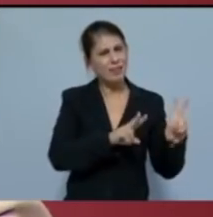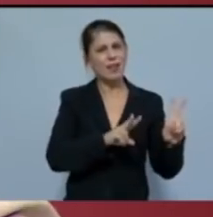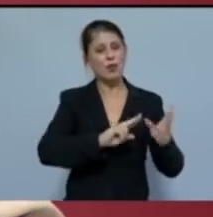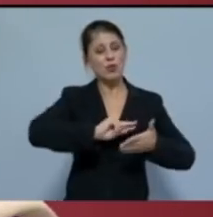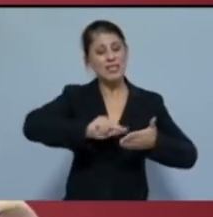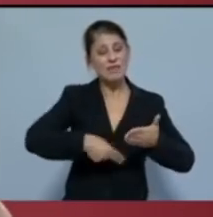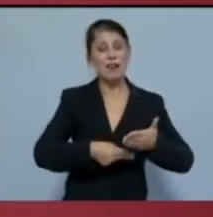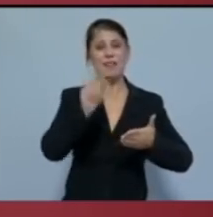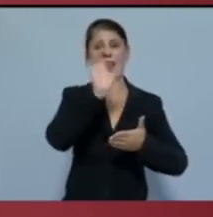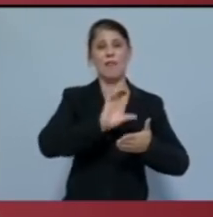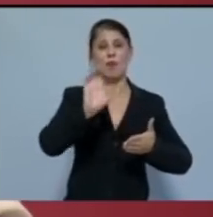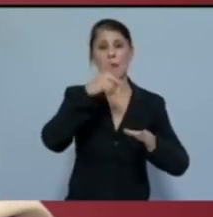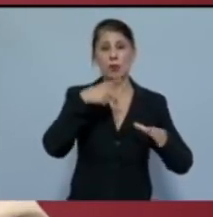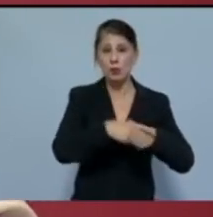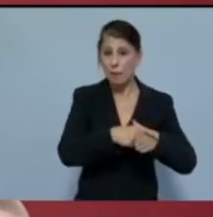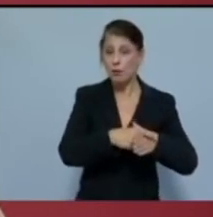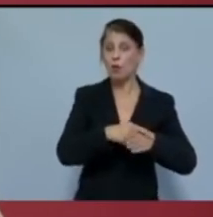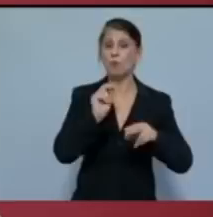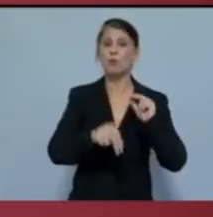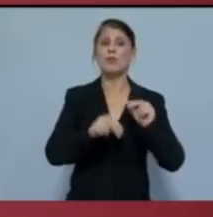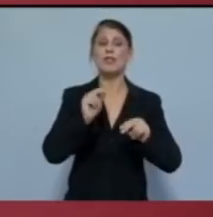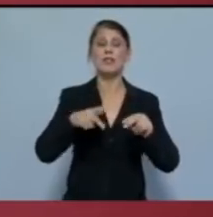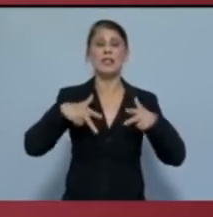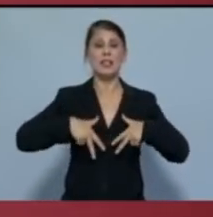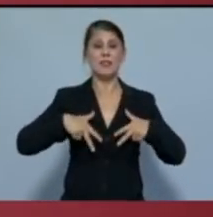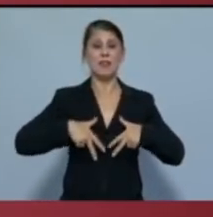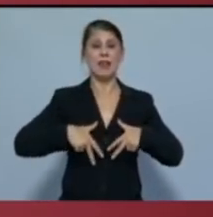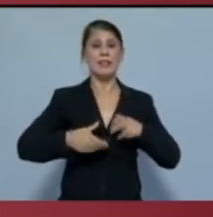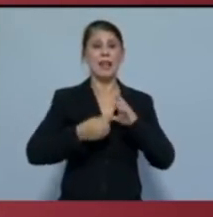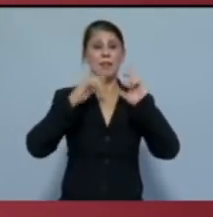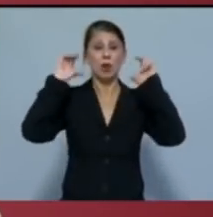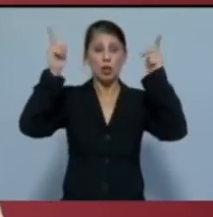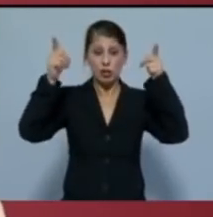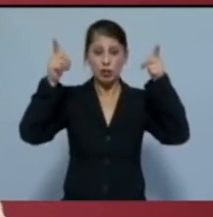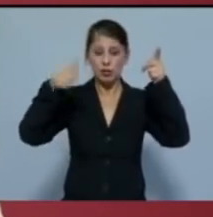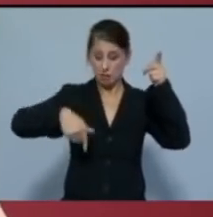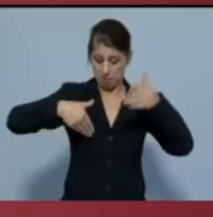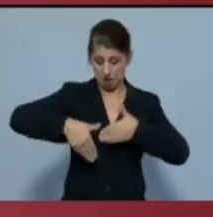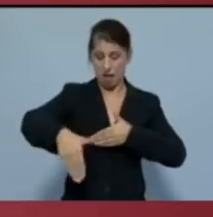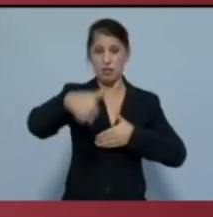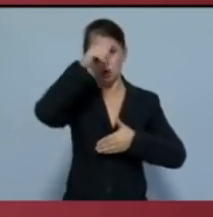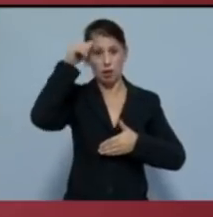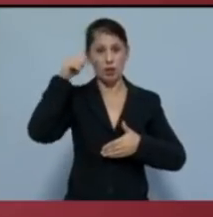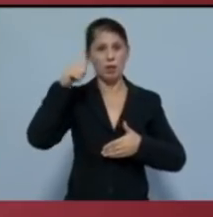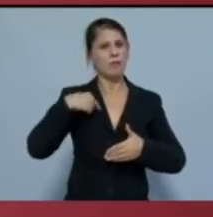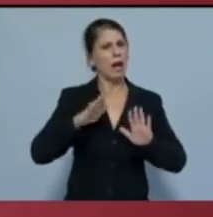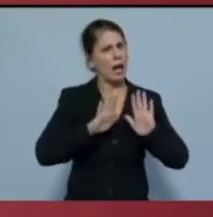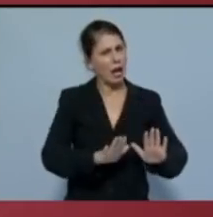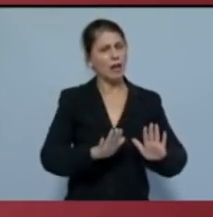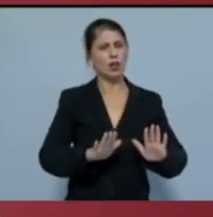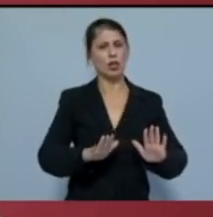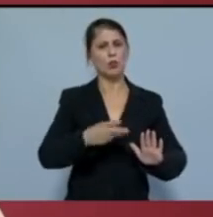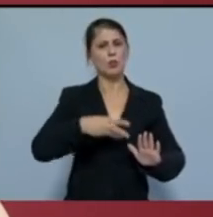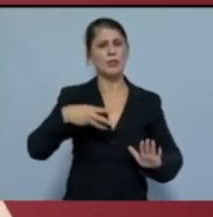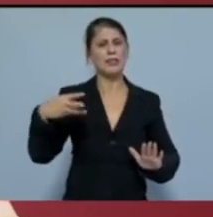Ευρωπαϊκού Ταμείου που ψήφισε η κυβέρνηση της Νέας Δημοκρατίας μέσα στο κατακαλό καιρο με την ανοχή του ΣΥΡΙΖΑ και του